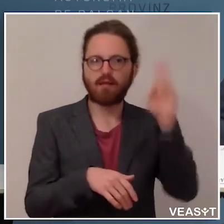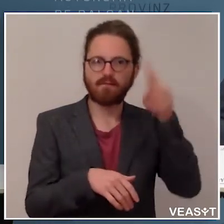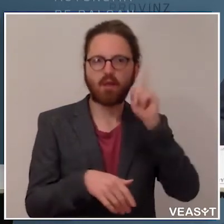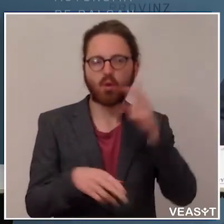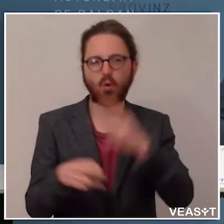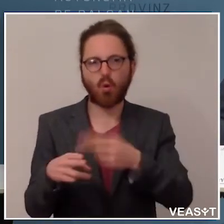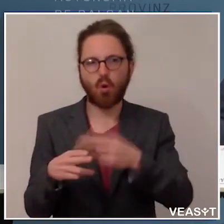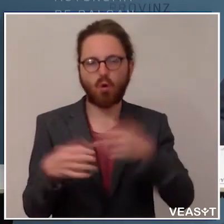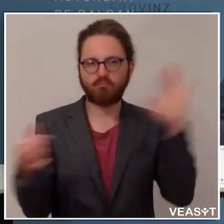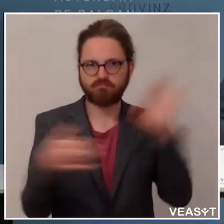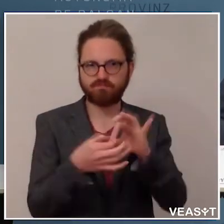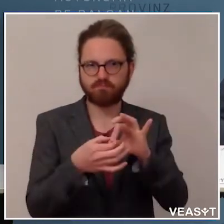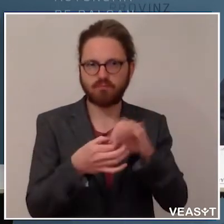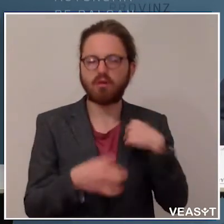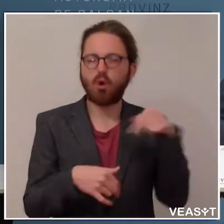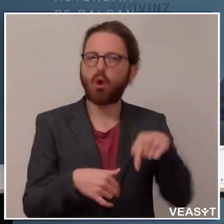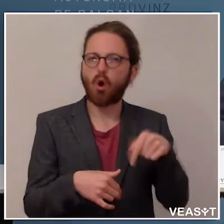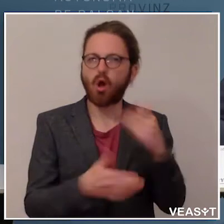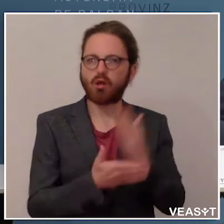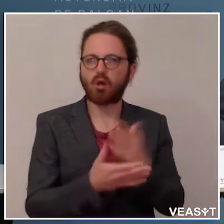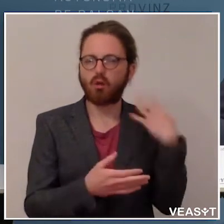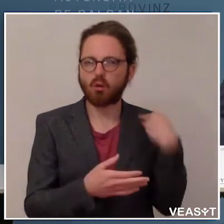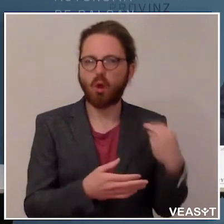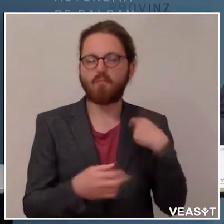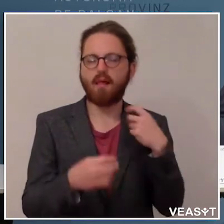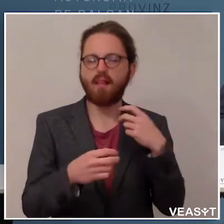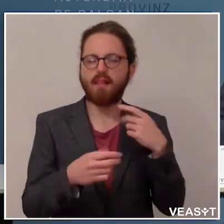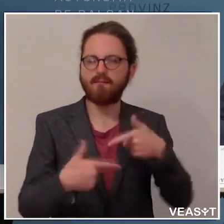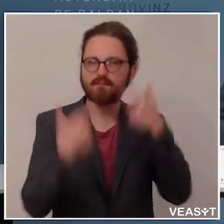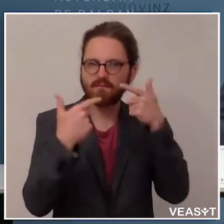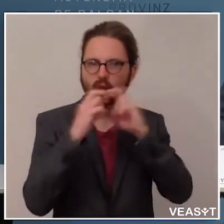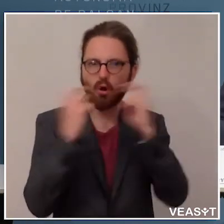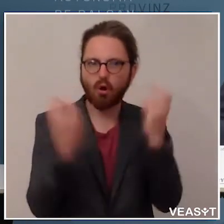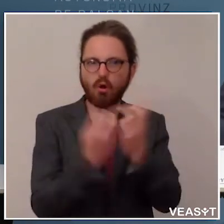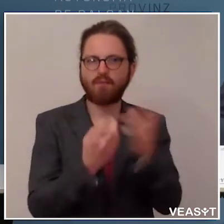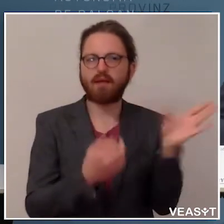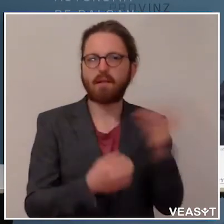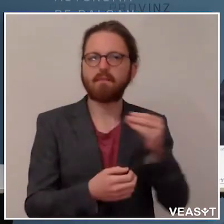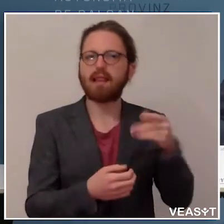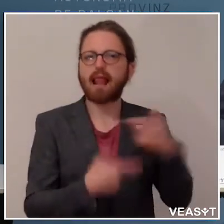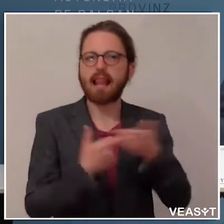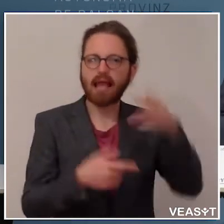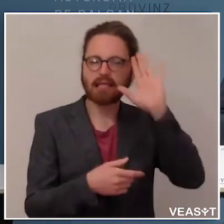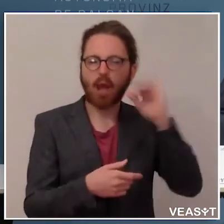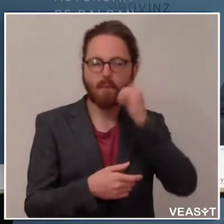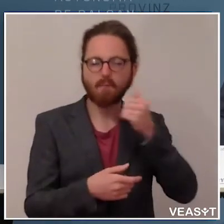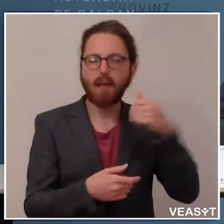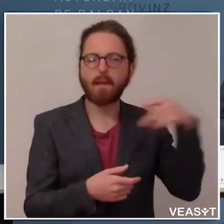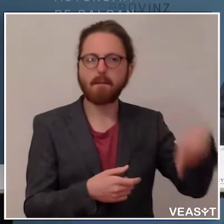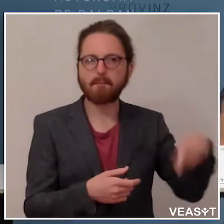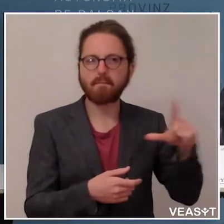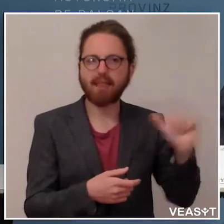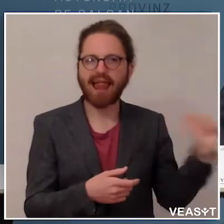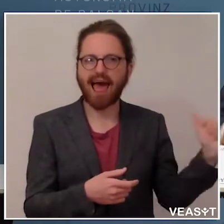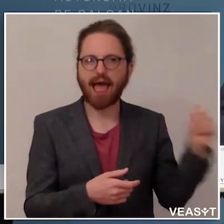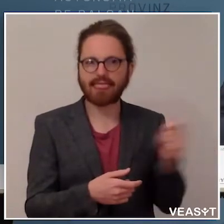in einer Videokonferenz zusammengeschaltet, Landeshauptmann Günther Platter und ich. Und Landeshauptmann Platter hat wörtlich gesagt, weißt du Arno, ich kann hier nichts tun.